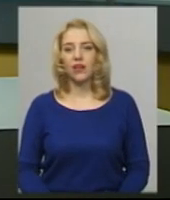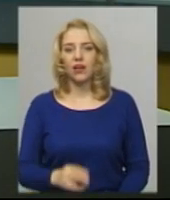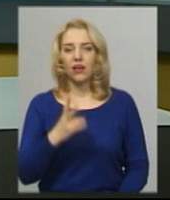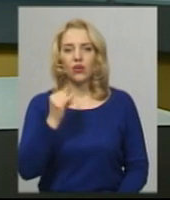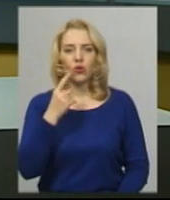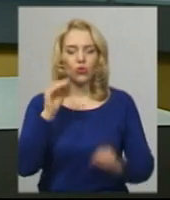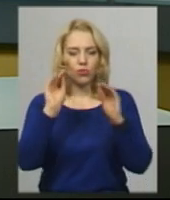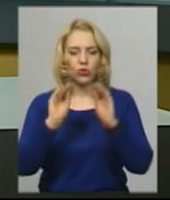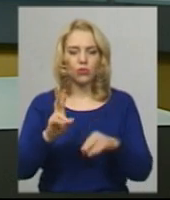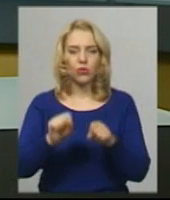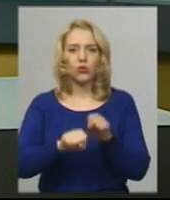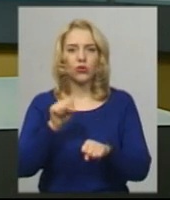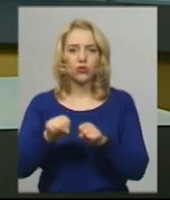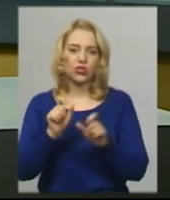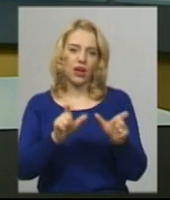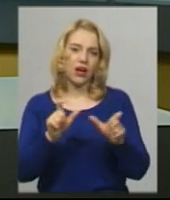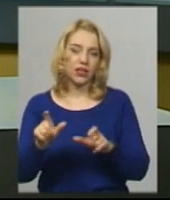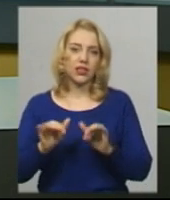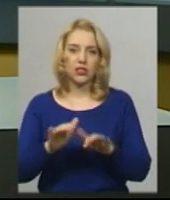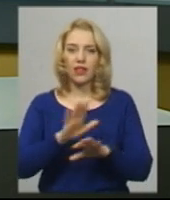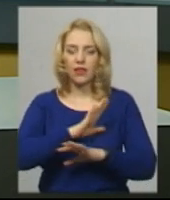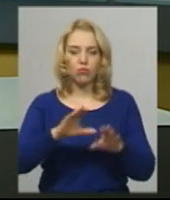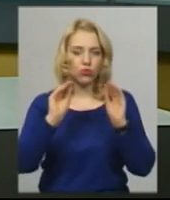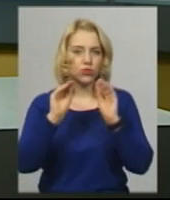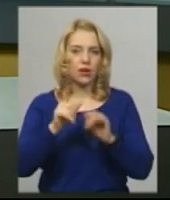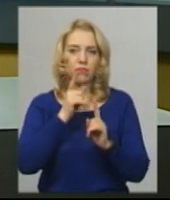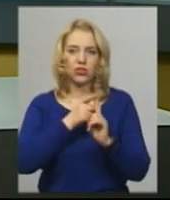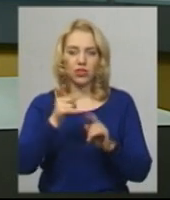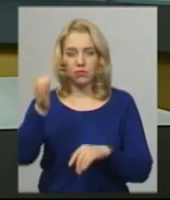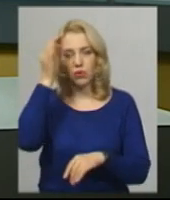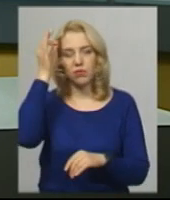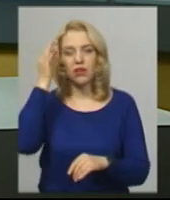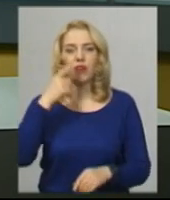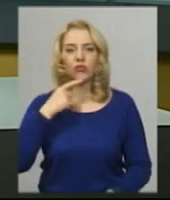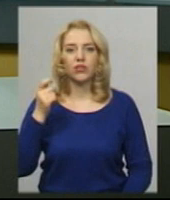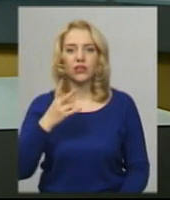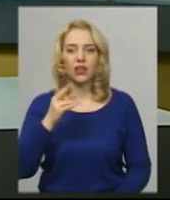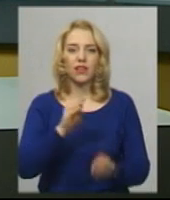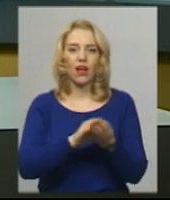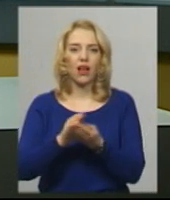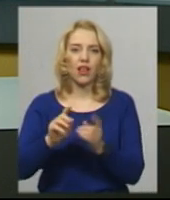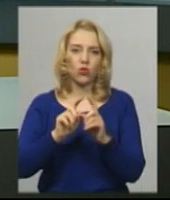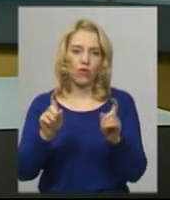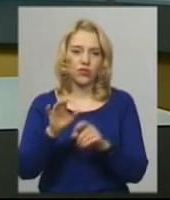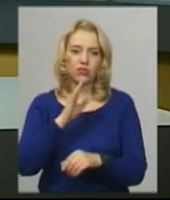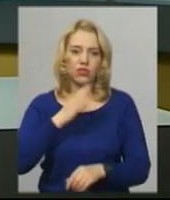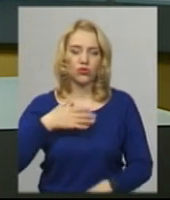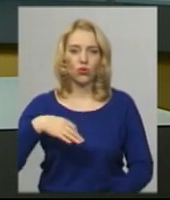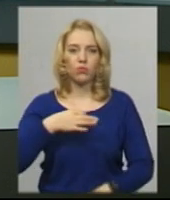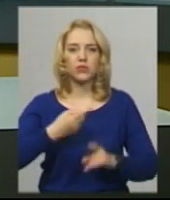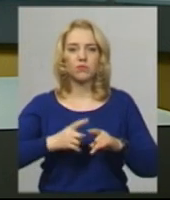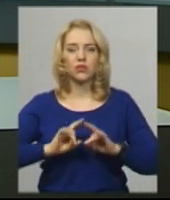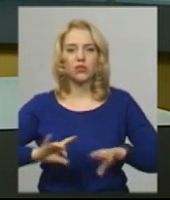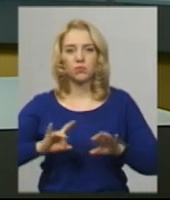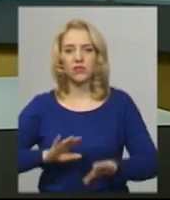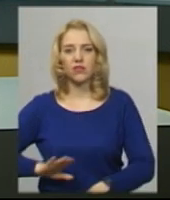протоколу про порушення карантинних заходів не було складено під час поминальної неділі на кладовищах області. Про це Суспільному розповів